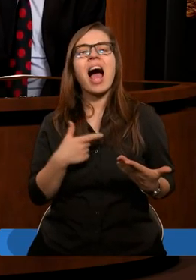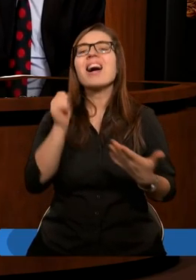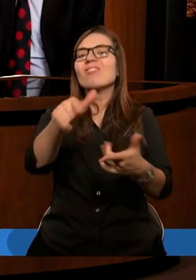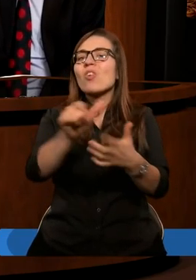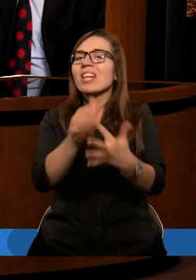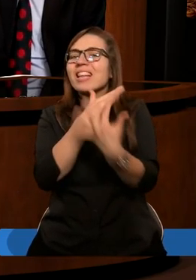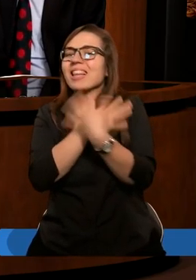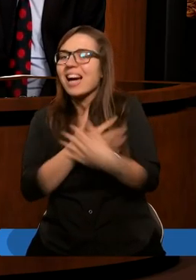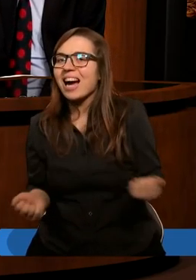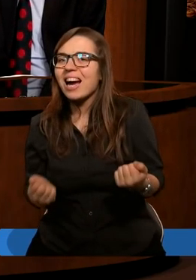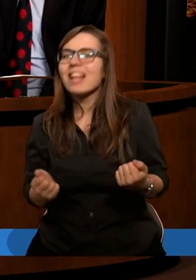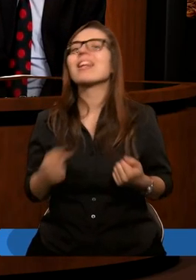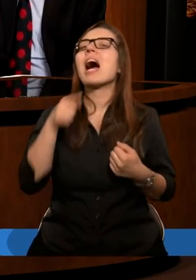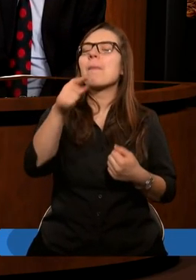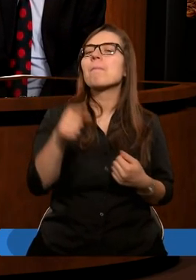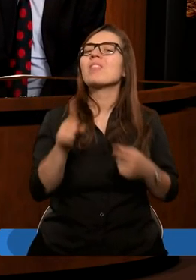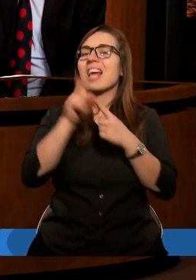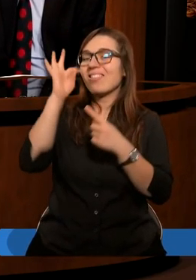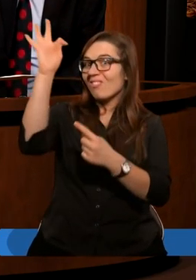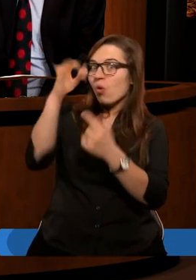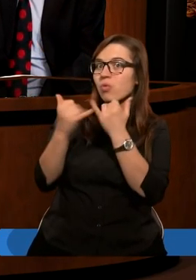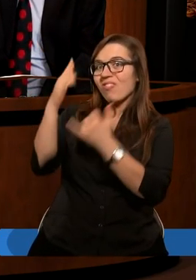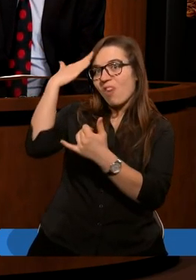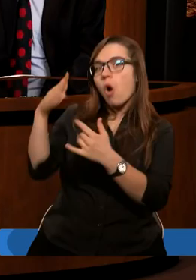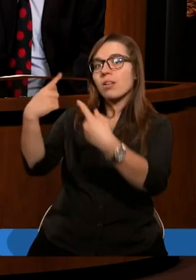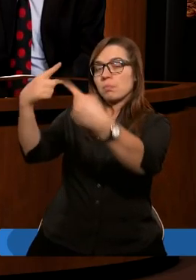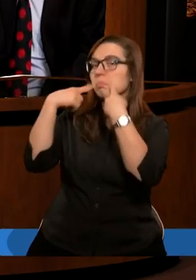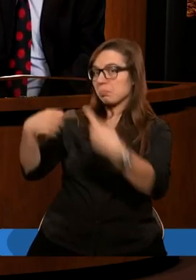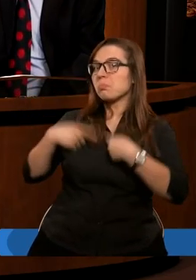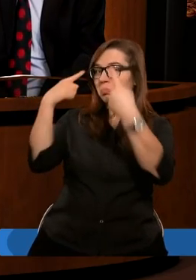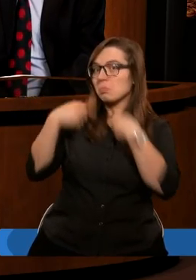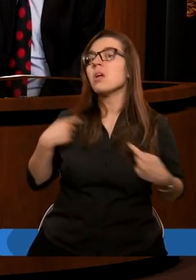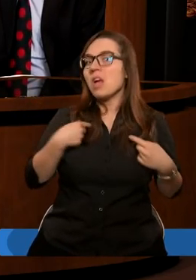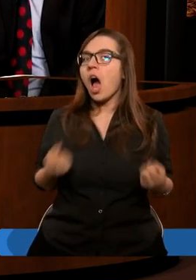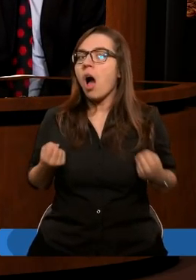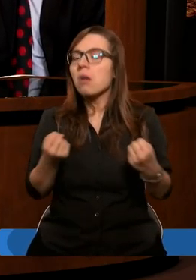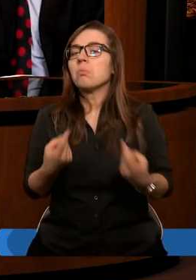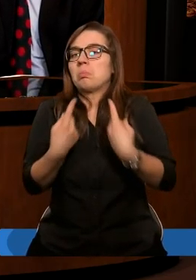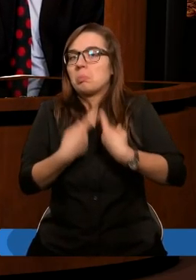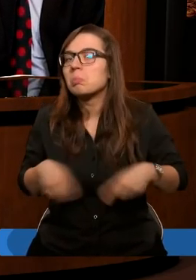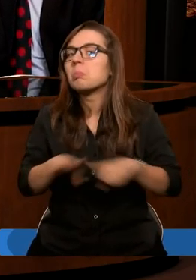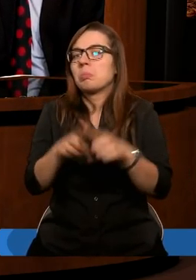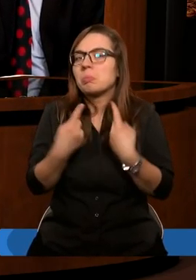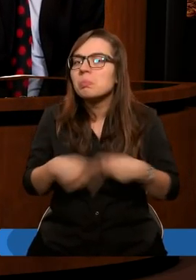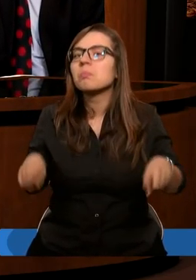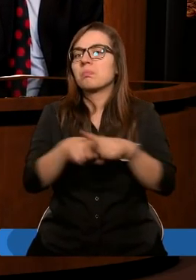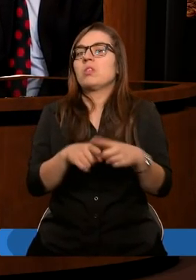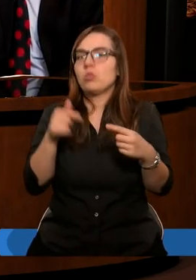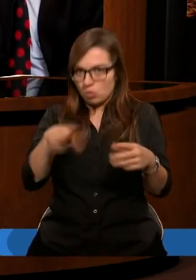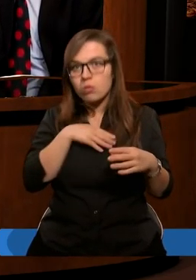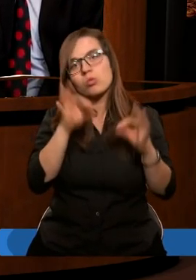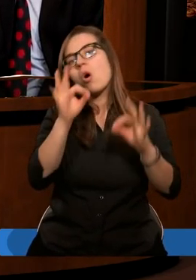Ale gdybyśmy pełnili wolę Bożą tak, jak On polecił, gorliwie, to ja nie wiem, czy można być nawet